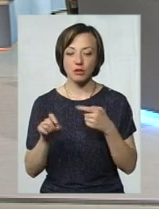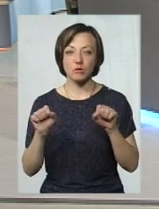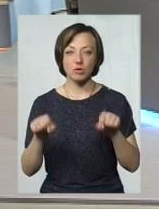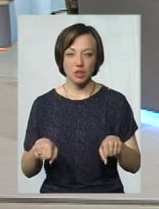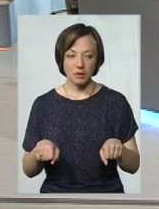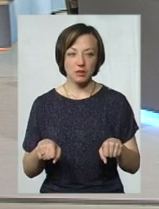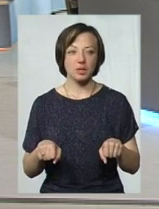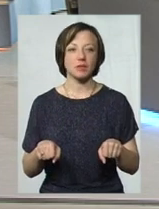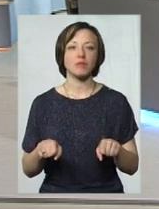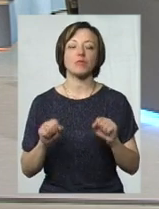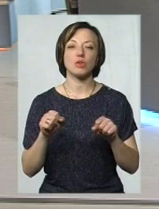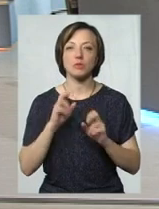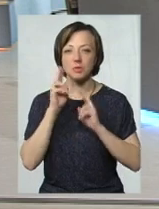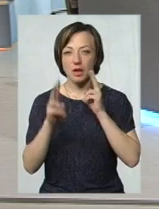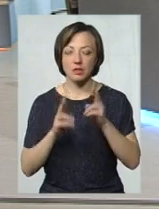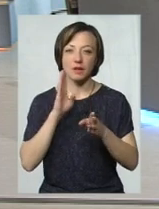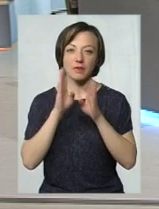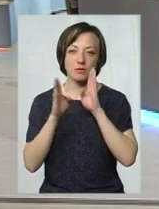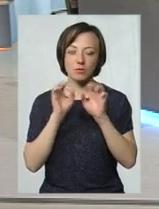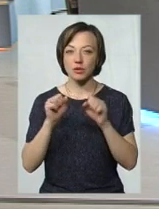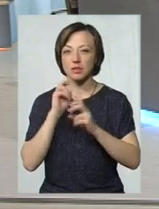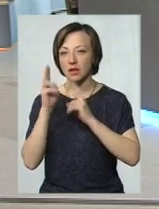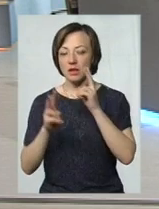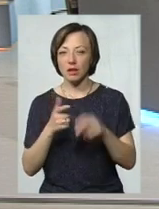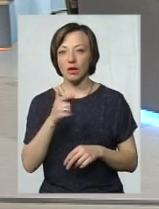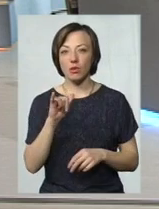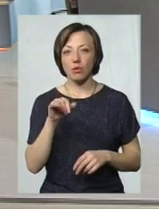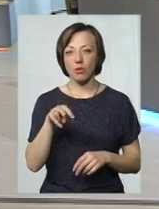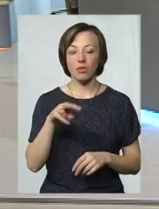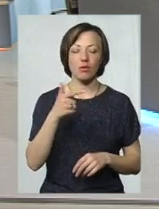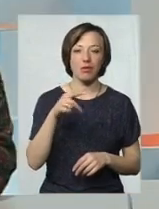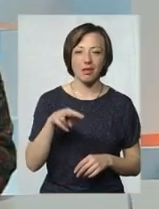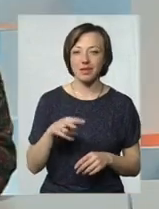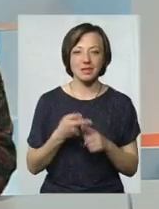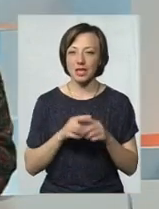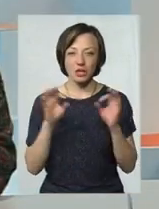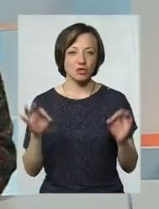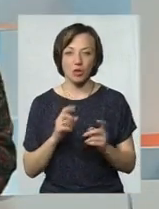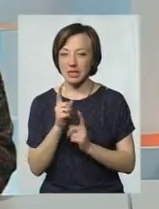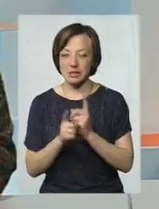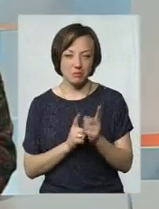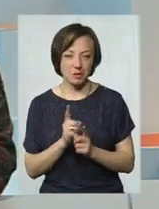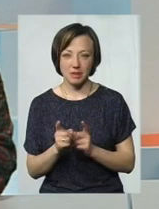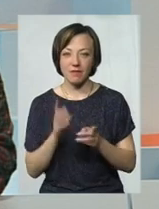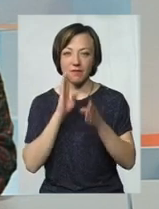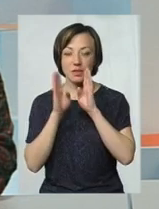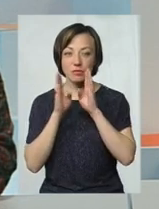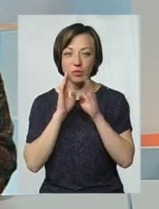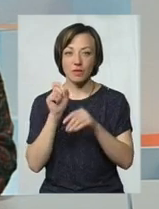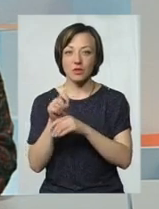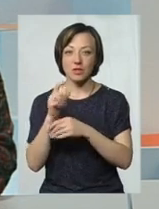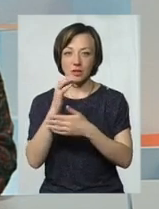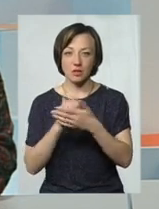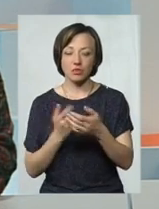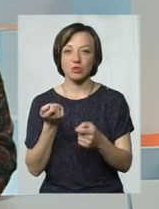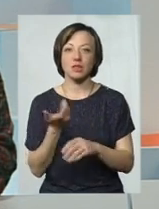можемо, звісно, скаржитись на Фейсбук, можемо скаржитись на Гугл, ну, це нічого не змінить. Фейсбук з точки зору функціоналу